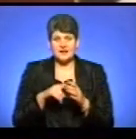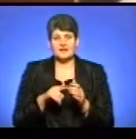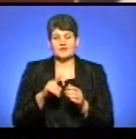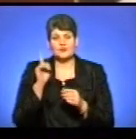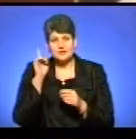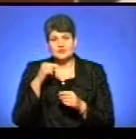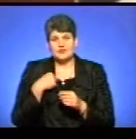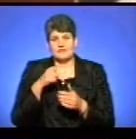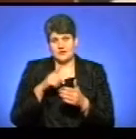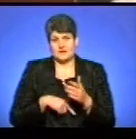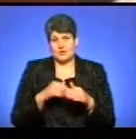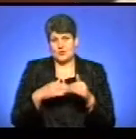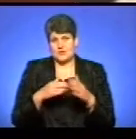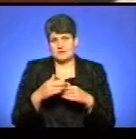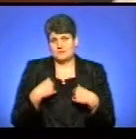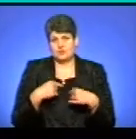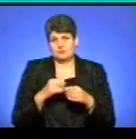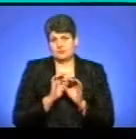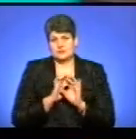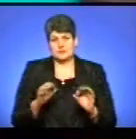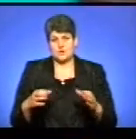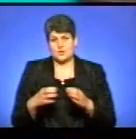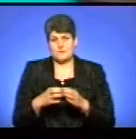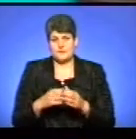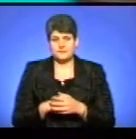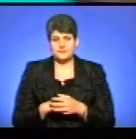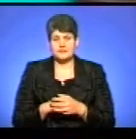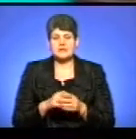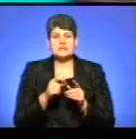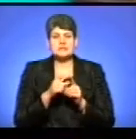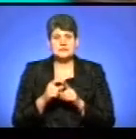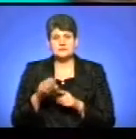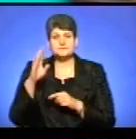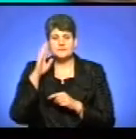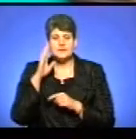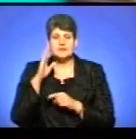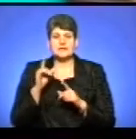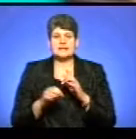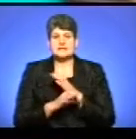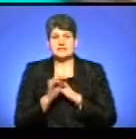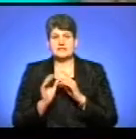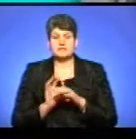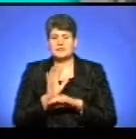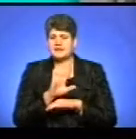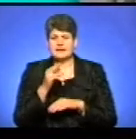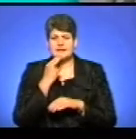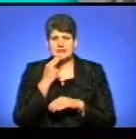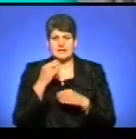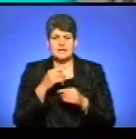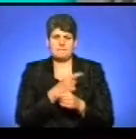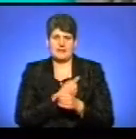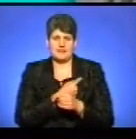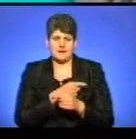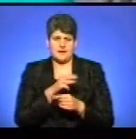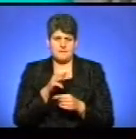надійних руках, що зі мною чудова команда. Зі слів Дениса Романовського, на схід волонтери відправляють не тільки харчі та медикаменти.